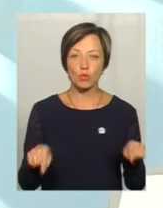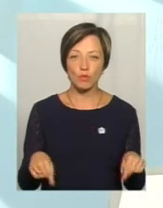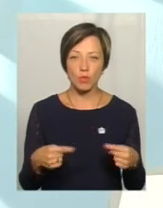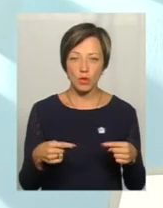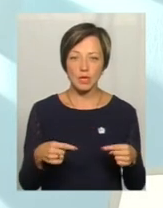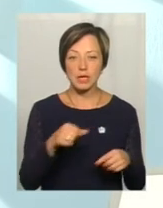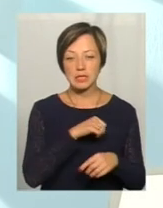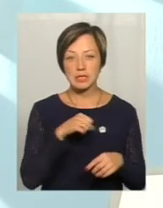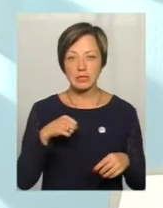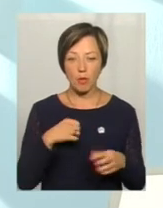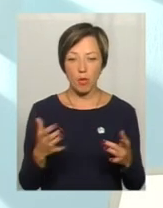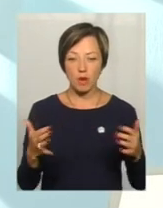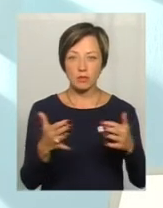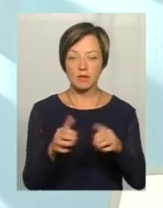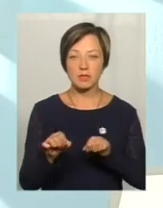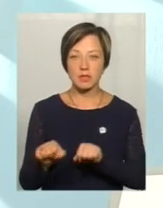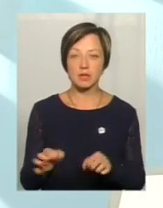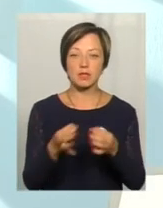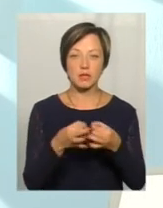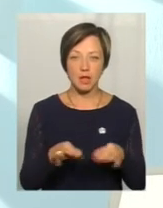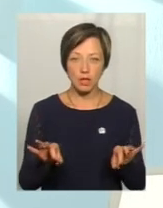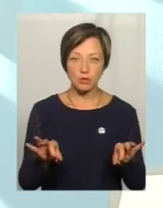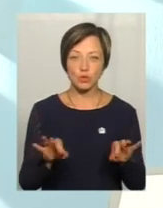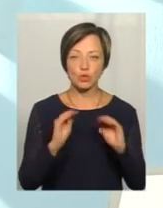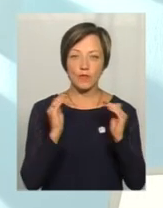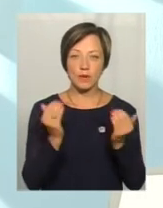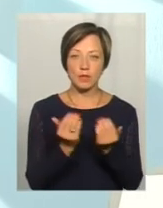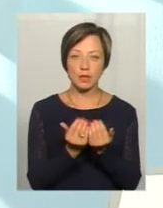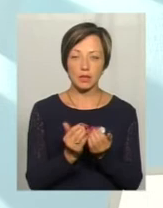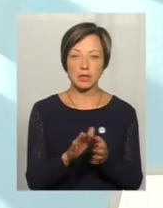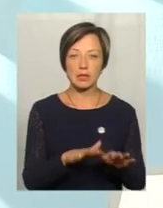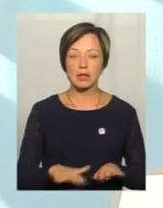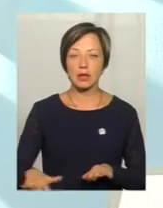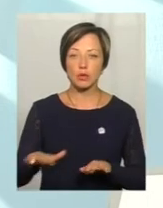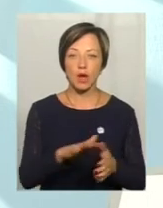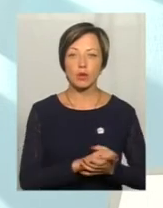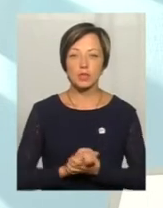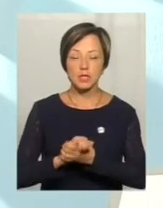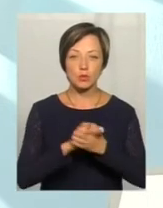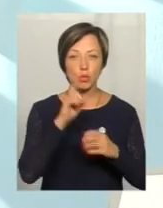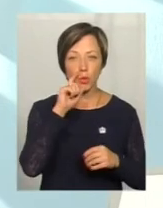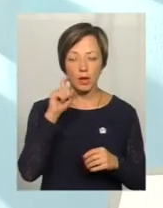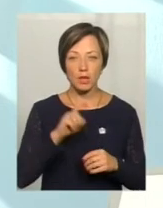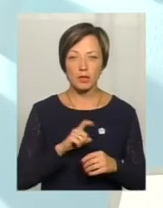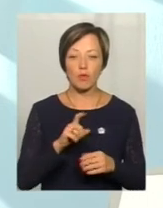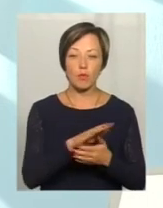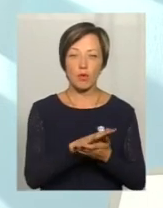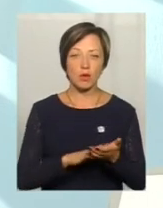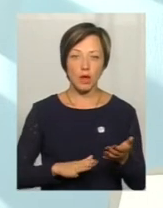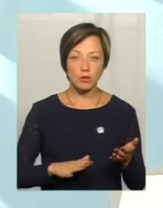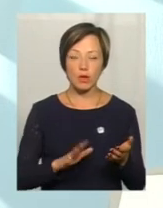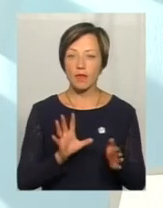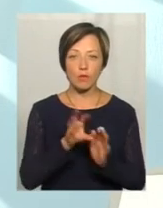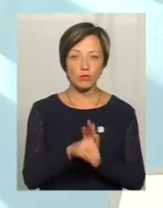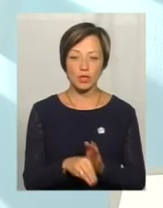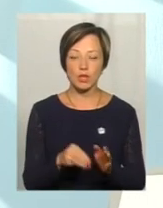або самоорганізувалися для захисту незалежності, суверенітету, територіальної цілісності України, але впадальшому не увійшли до